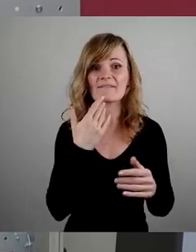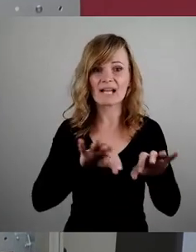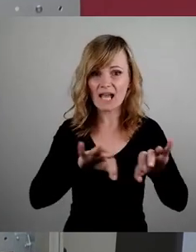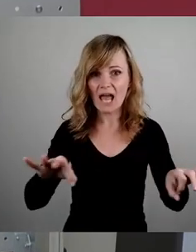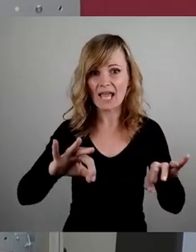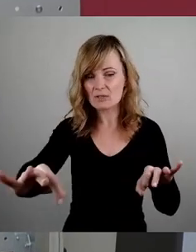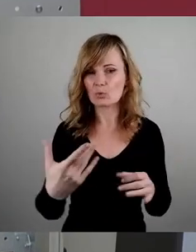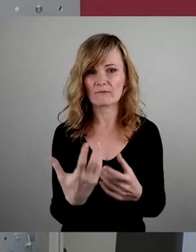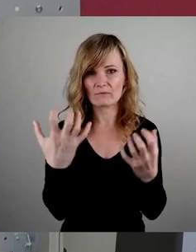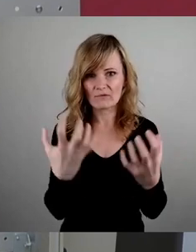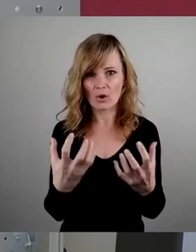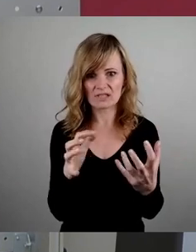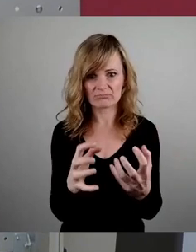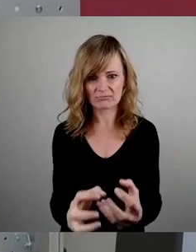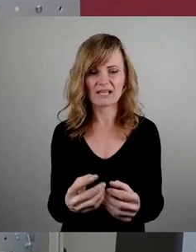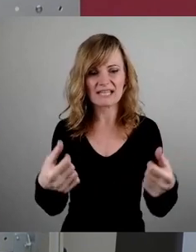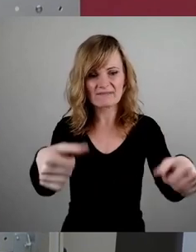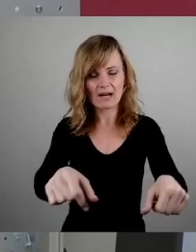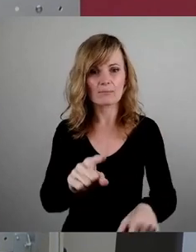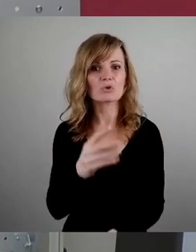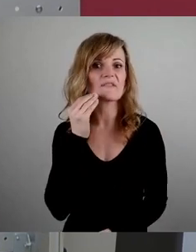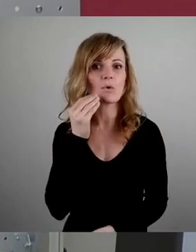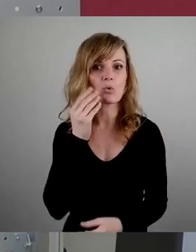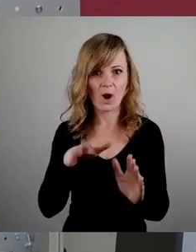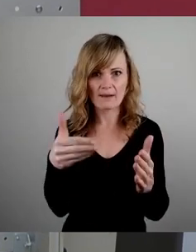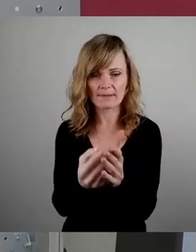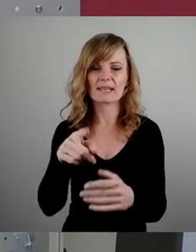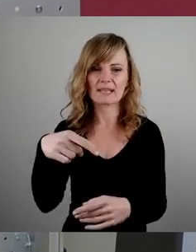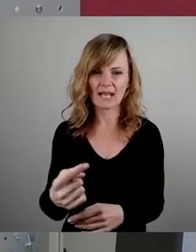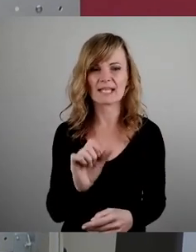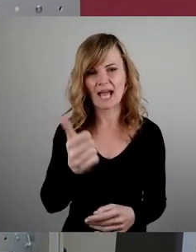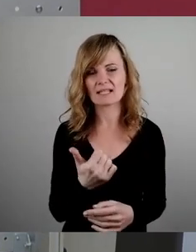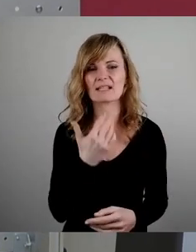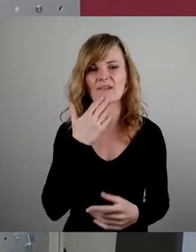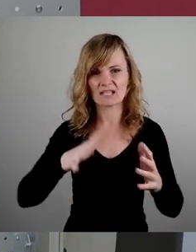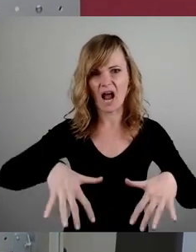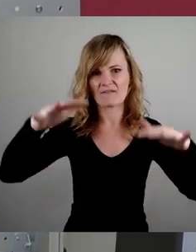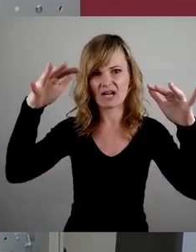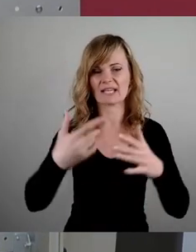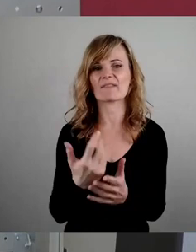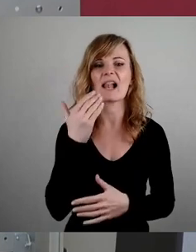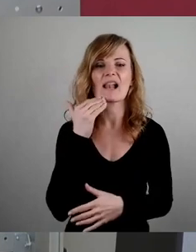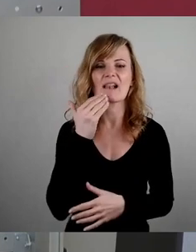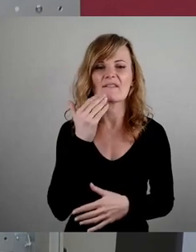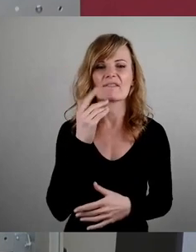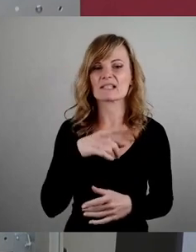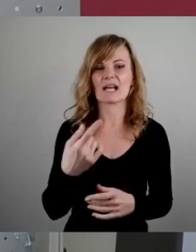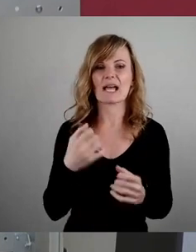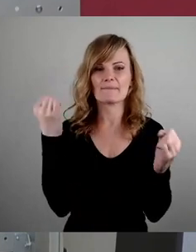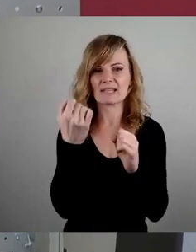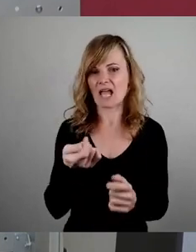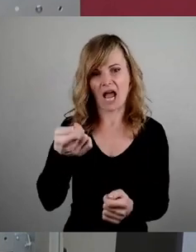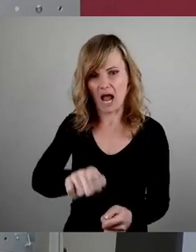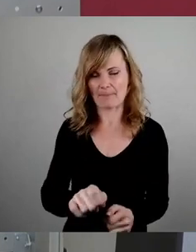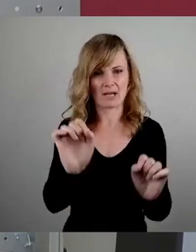die Leute dazu zwingen, dass sie das als Wohnung anbieten sollen, dauert es nicht lange. Da haben wir die erste Havarie, weil das Wasser kann man einem Mieter ja schlecht in den Winter abstellen. Insofern ist das